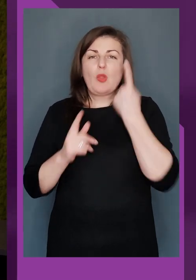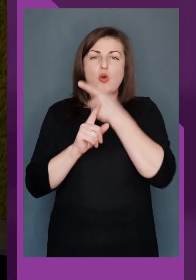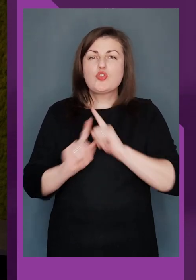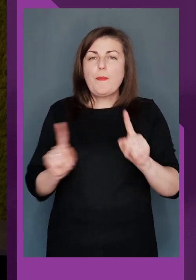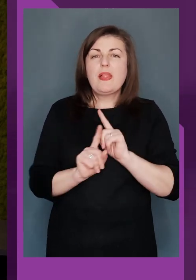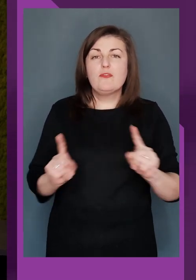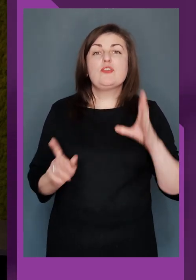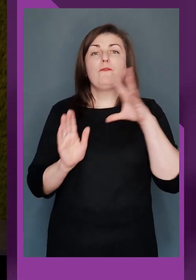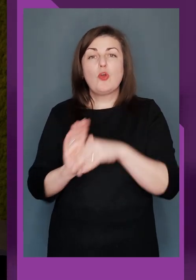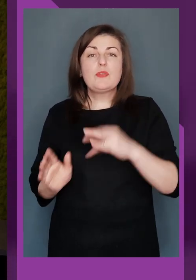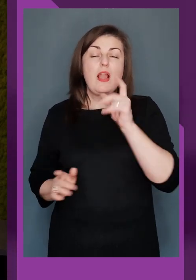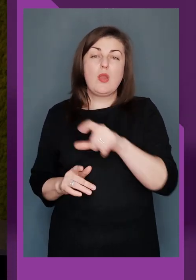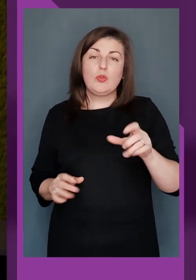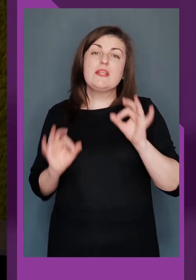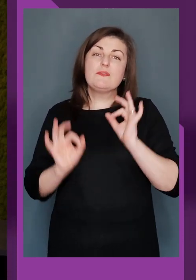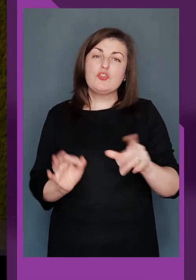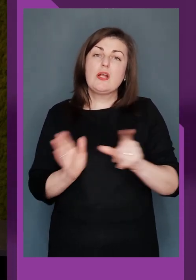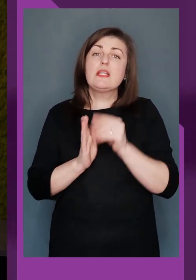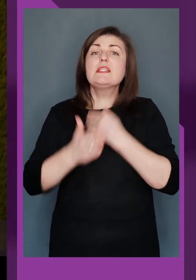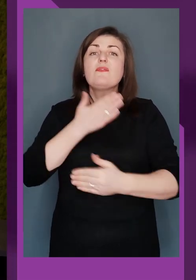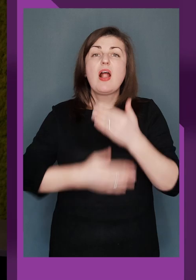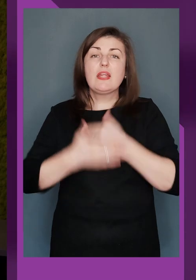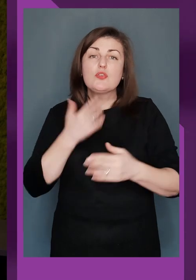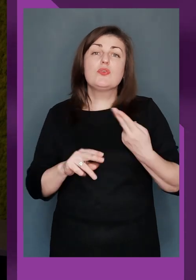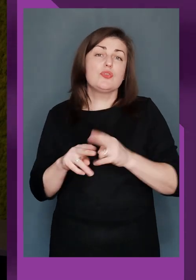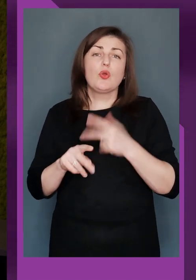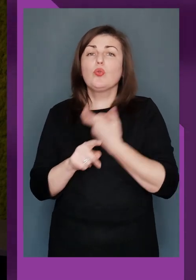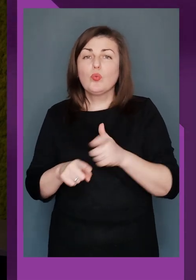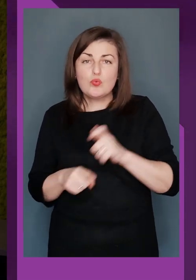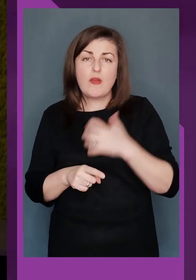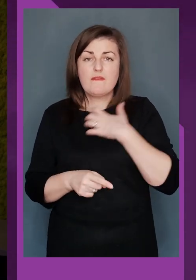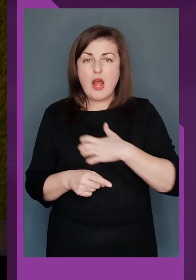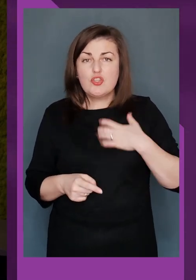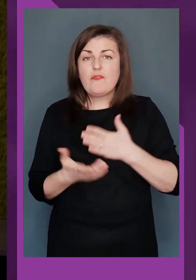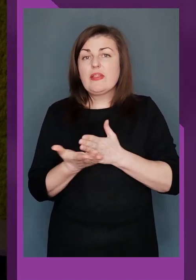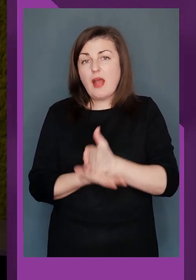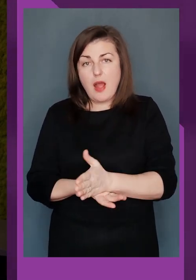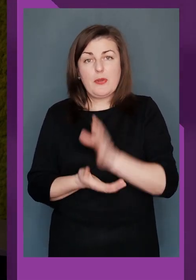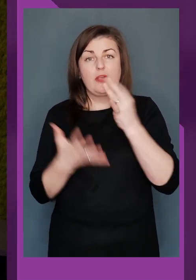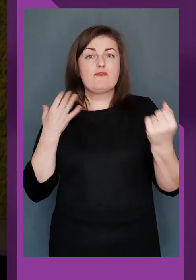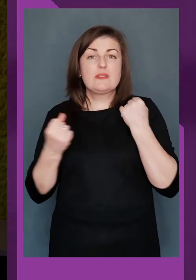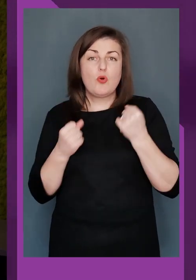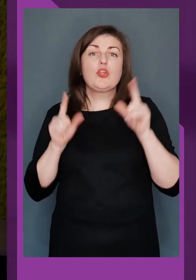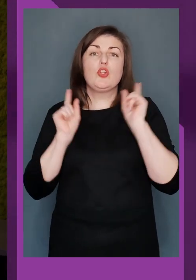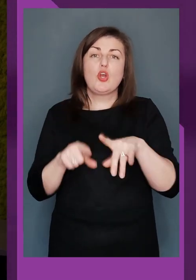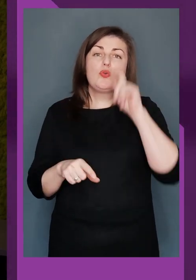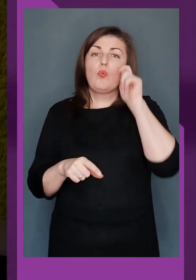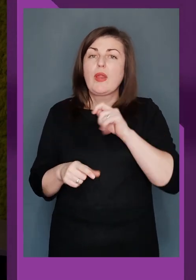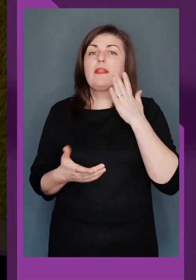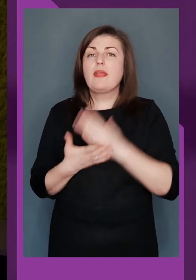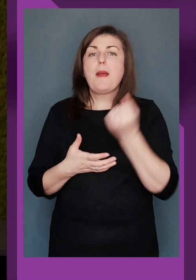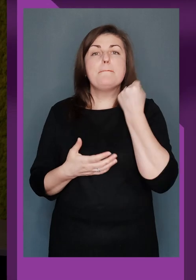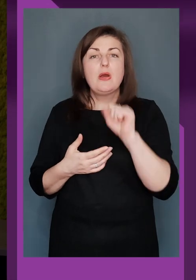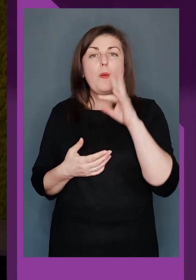особливості, в тому числі для людей, звичайно, з інвалідністю, це дуже важливий напрямок. Поки в спорті теж в України